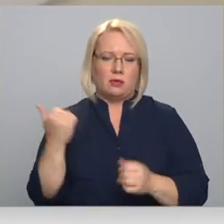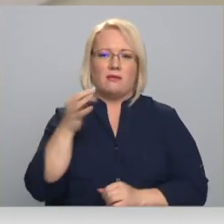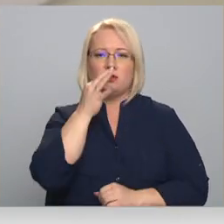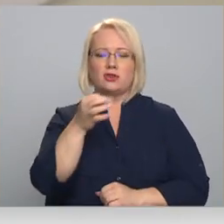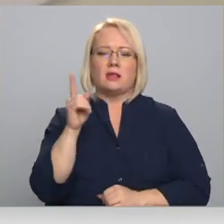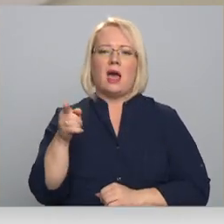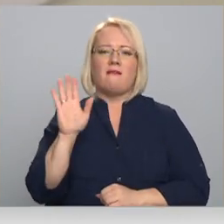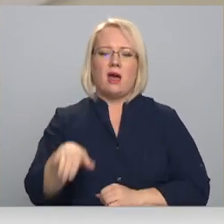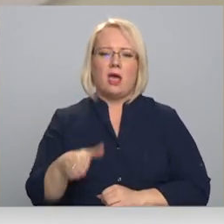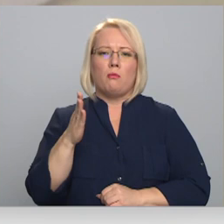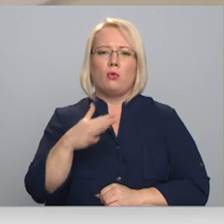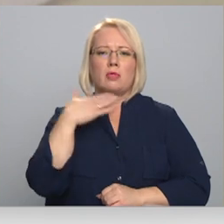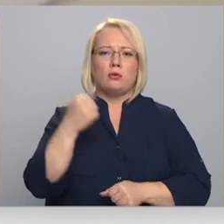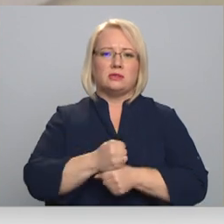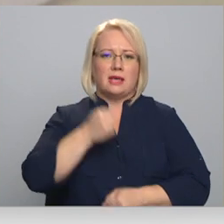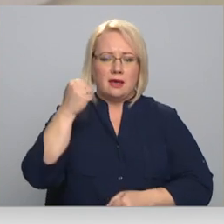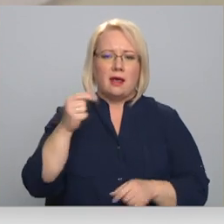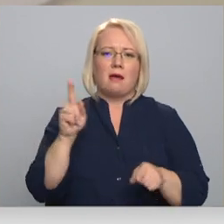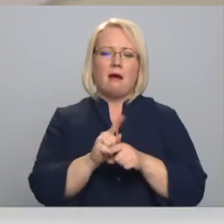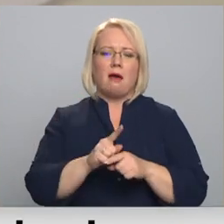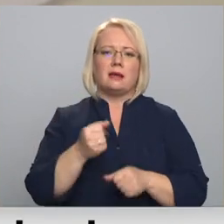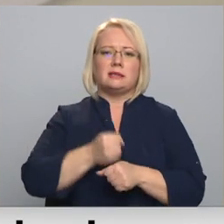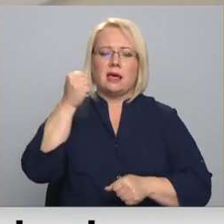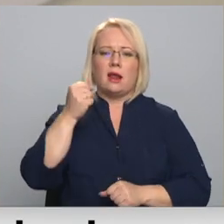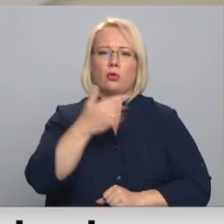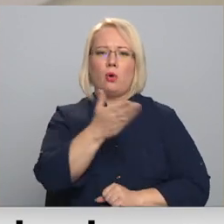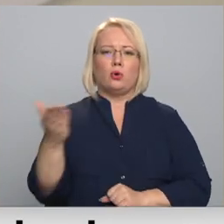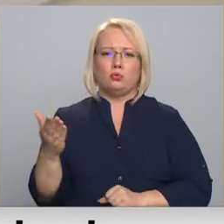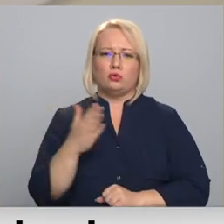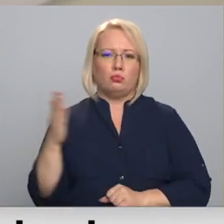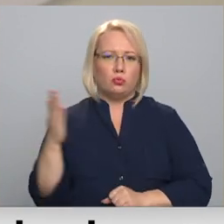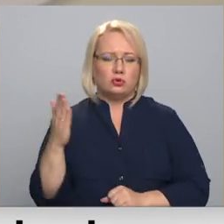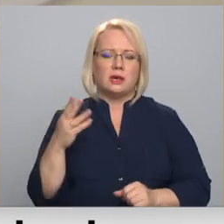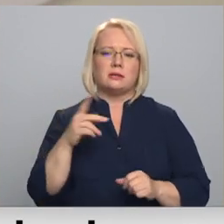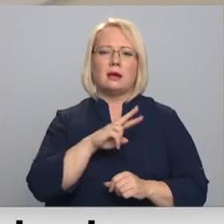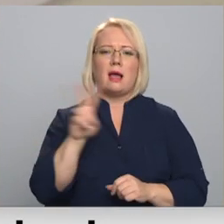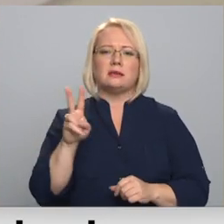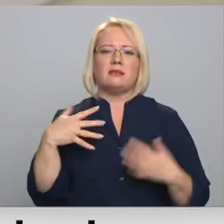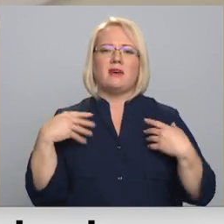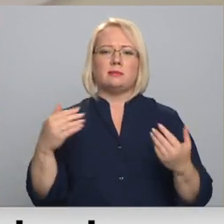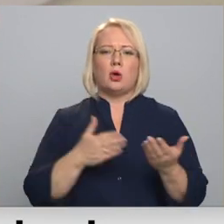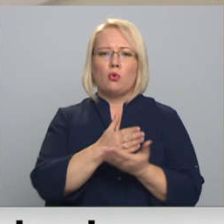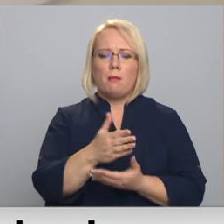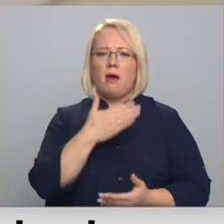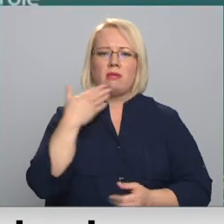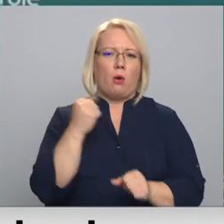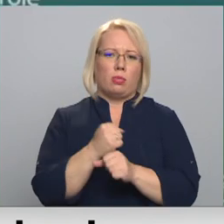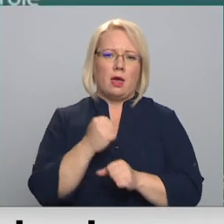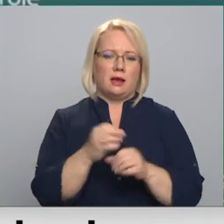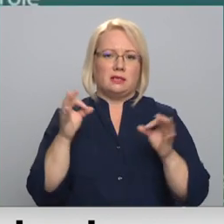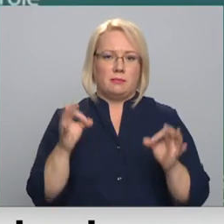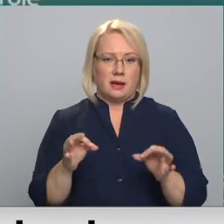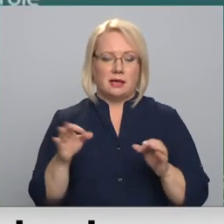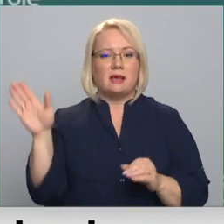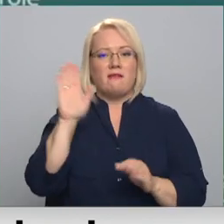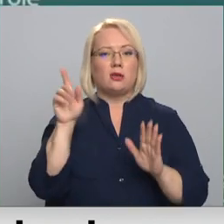un tā varēja būt daudz stingrāka balss arī no jūs puses attiecībā par to, kas veselības jomā šobrīd netiek darīts pareizi. Valsts